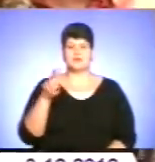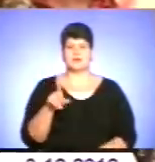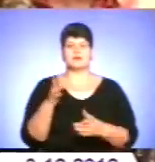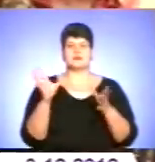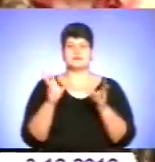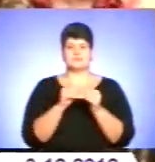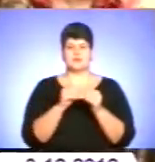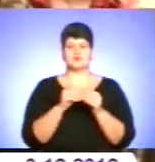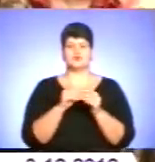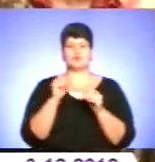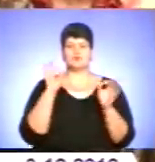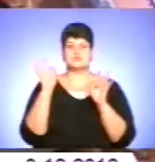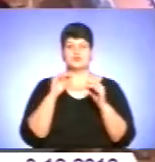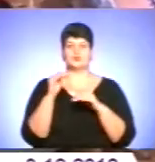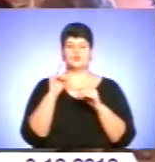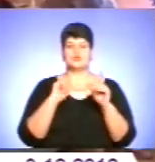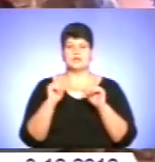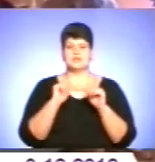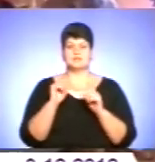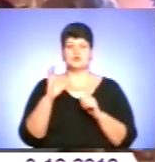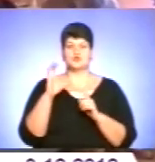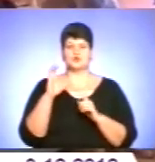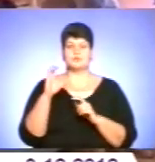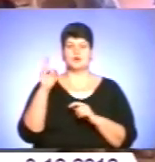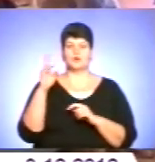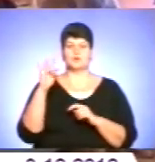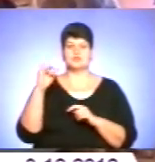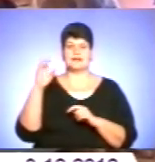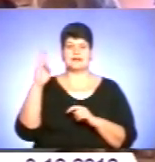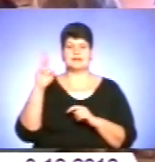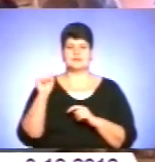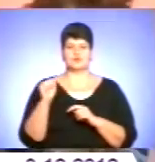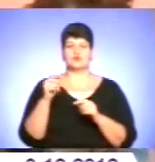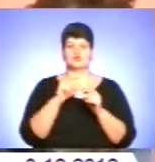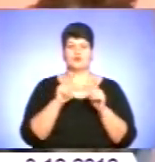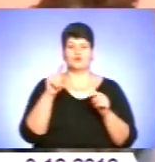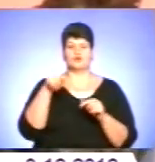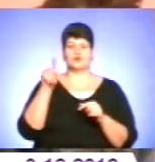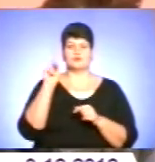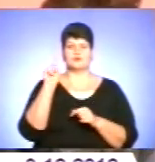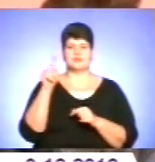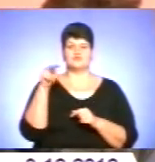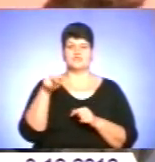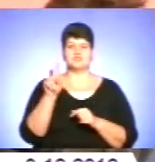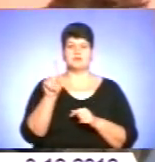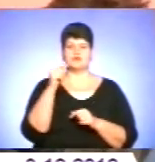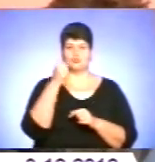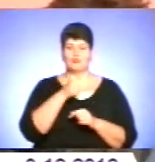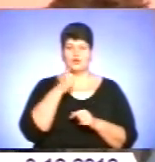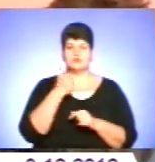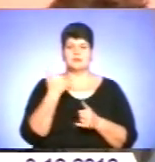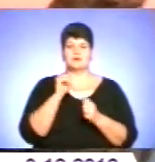імені Соломії Крушельницької і Тернопільською дитячою музичною школою номер один у 2001 році. Відтоді конкурс проводять